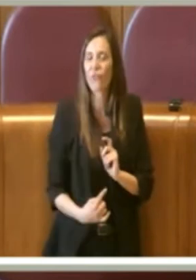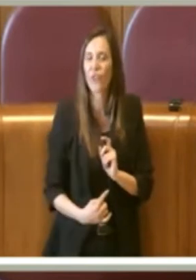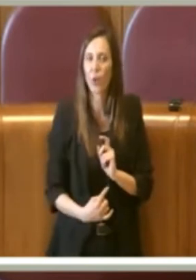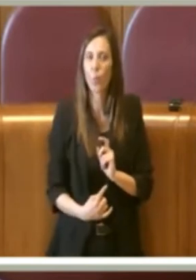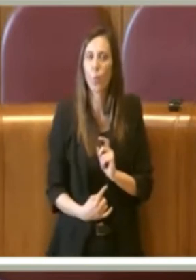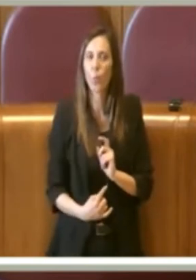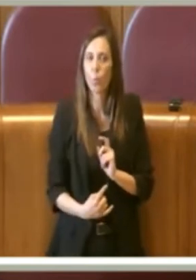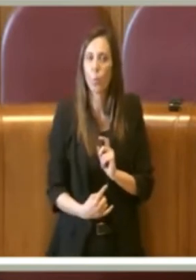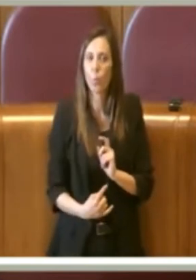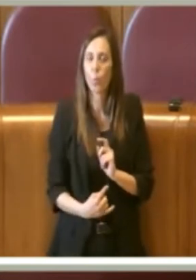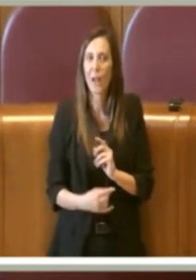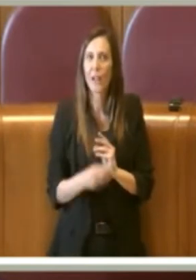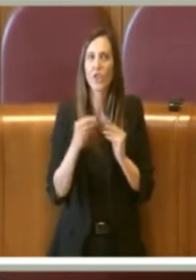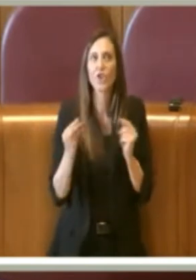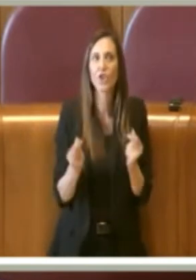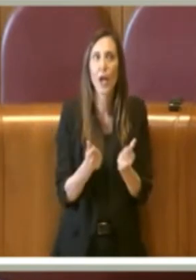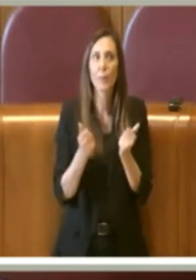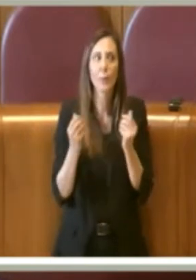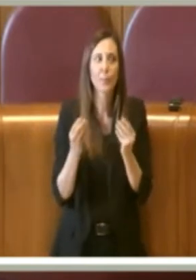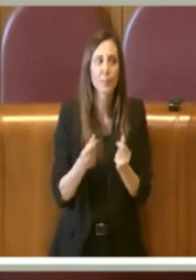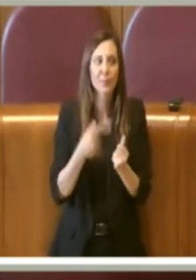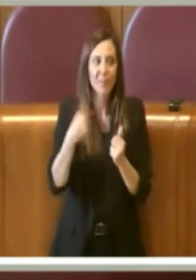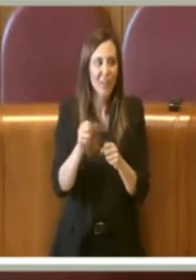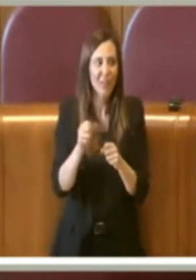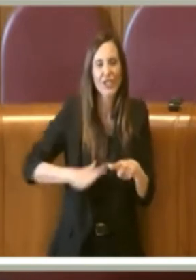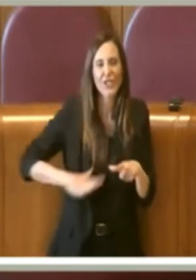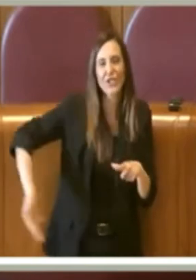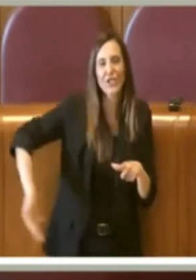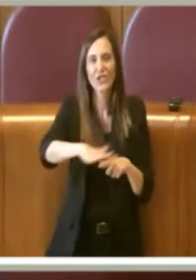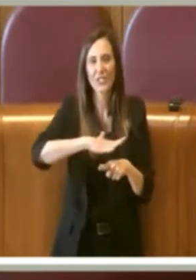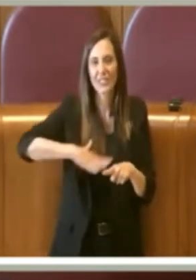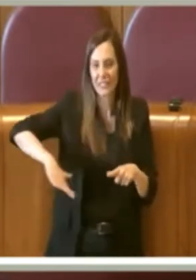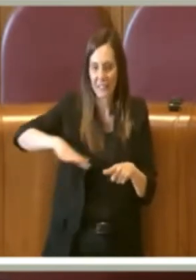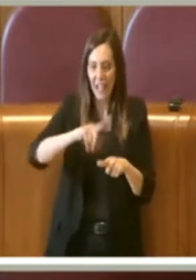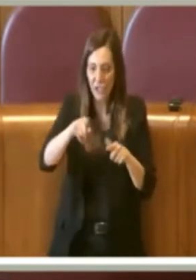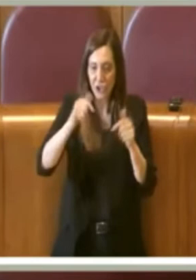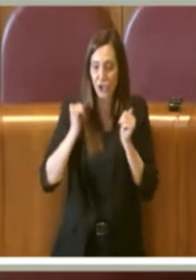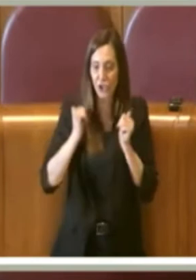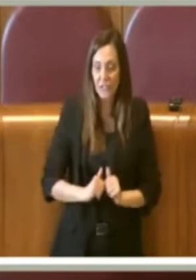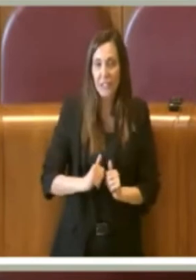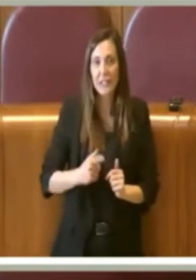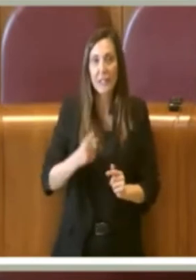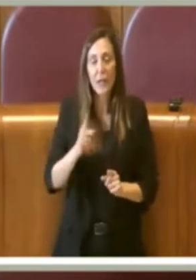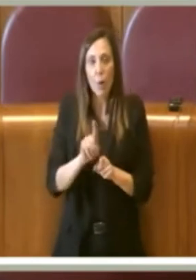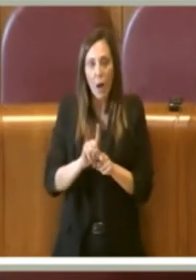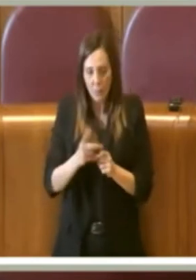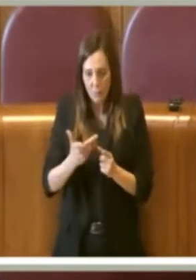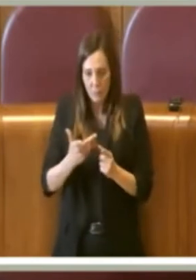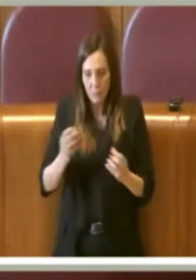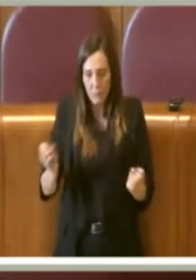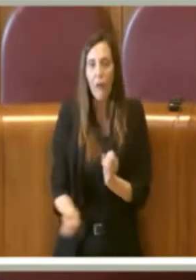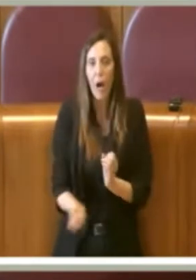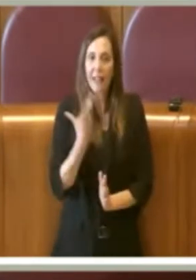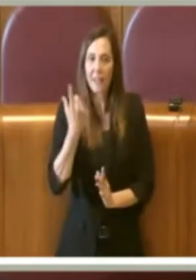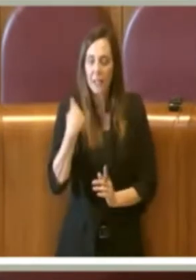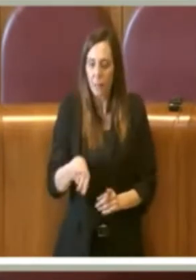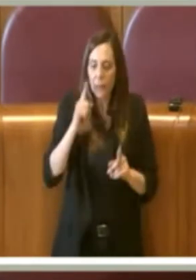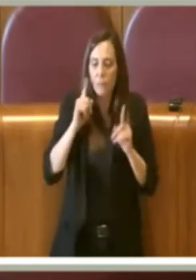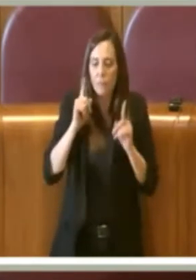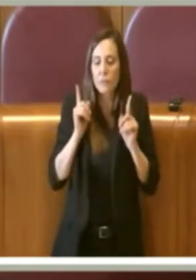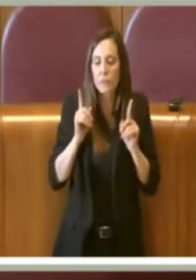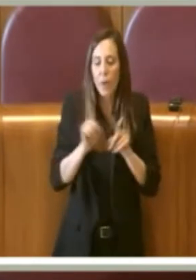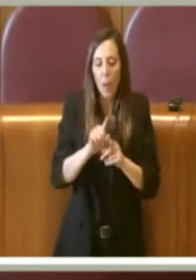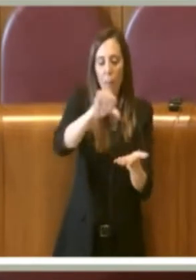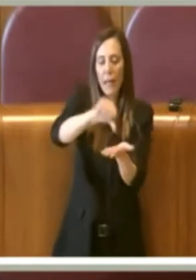cittadinanza attiva che svolge un'attività di controllo e presidio sulla tutela dell'ambiente, perciò